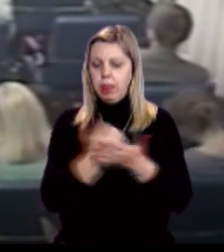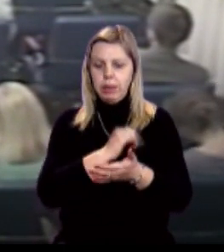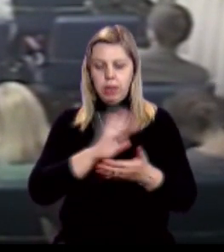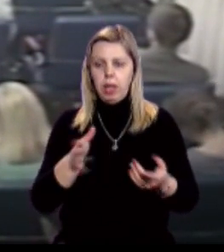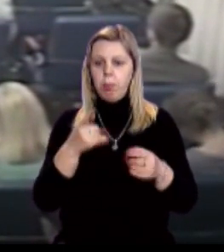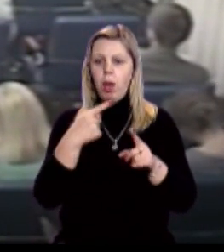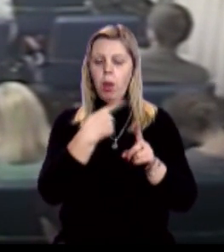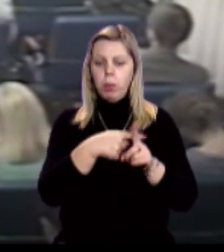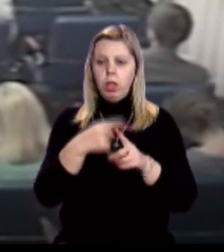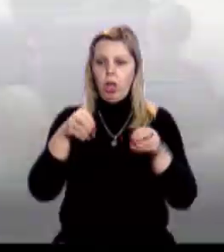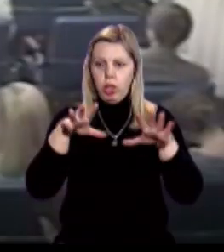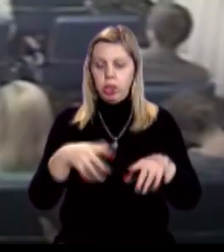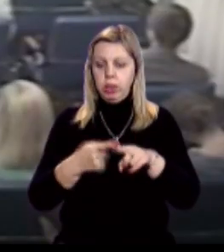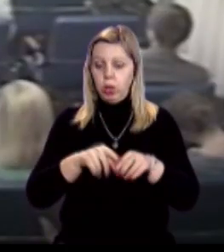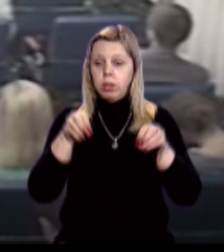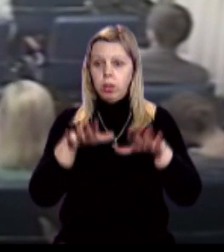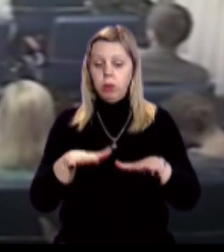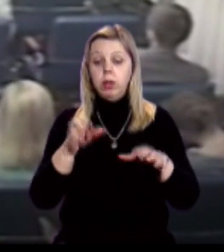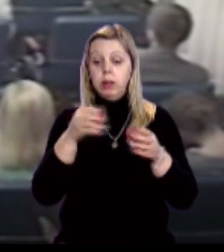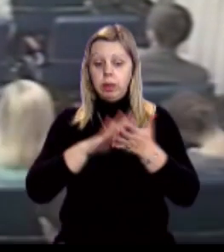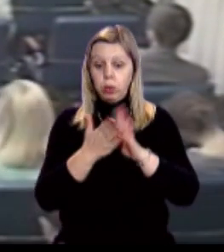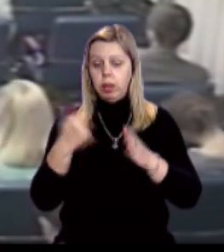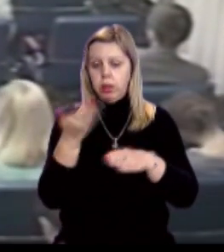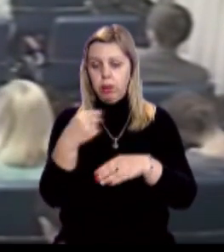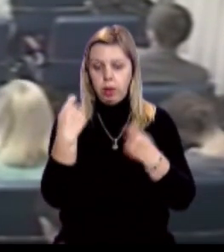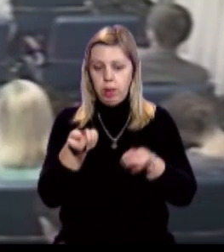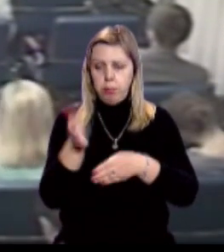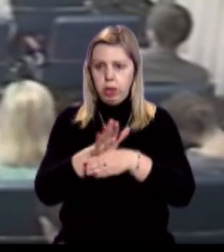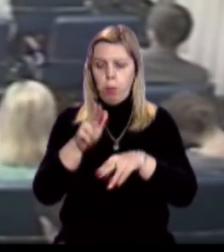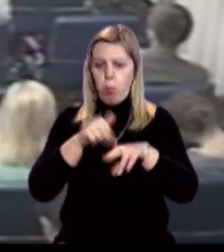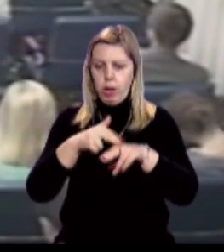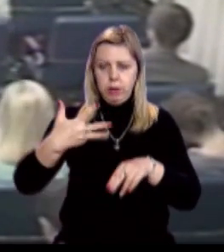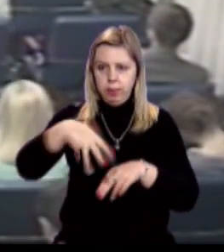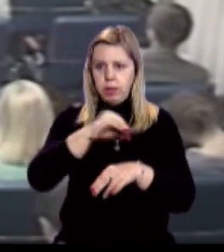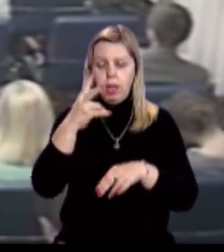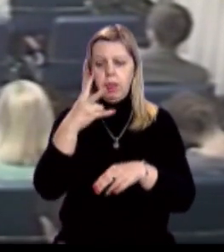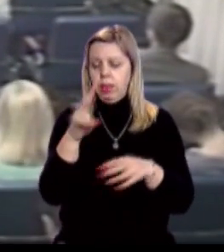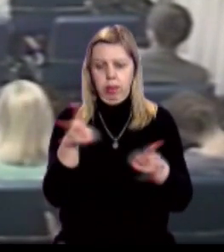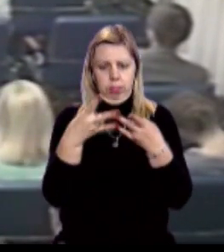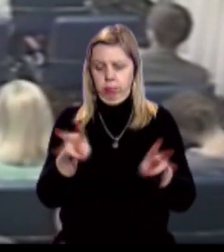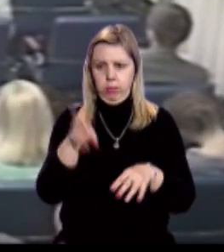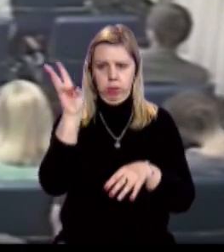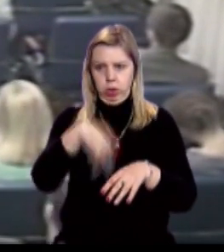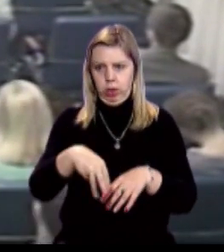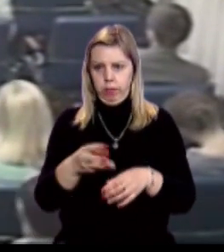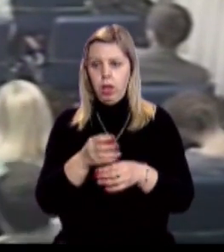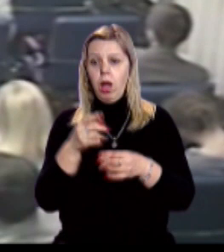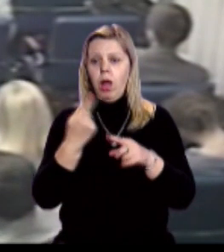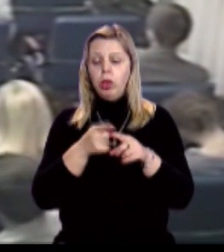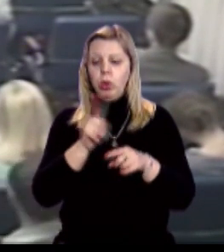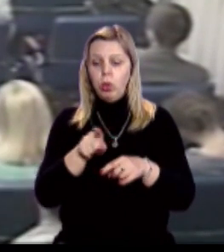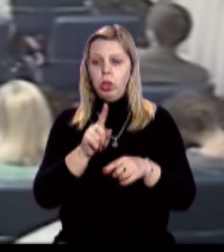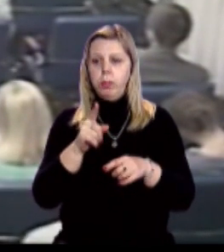адекватне рішення, як вийти з цієї ситуації, надаємо розпорядження органам поліції не застосовувати до них штрафні санкції, для того,